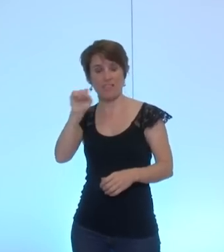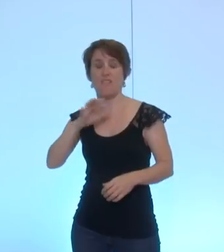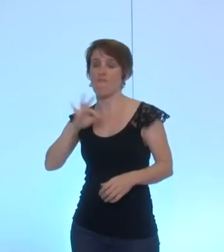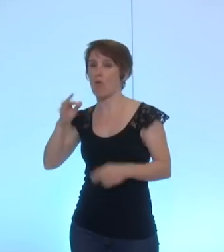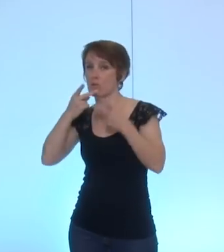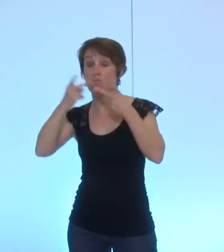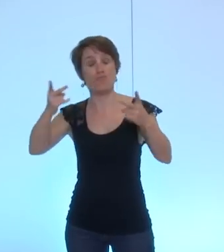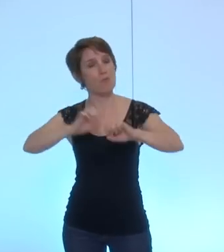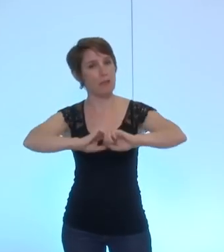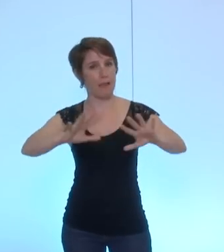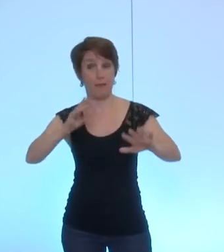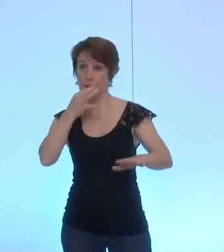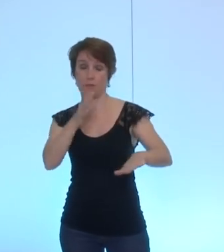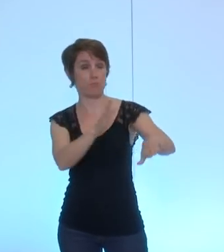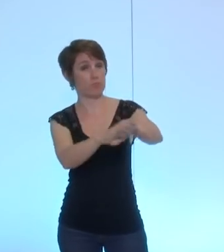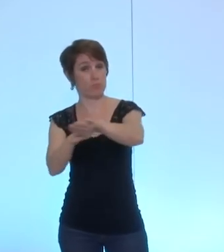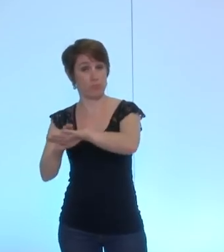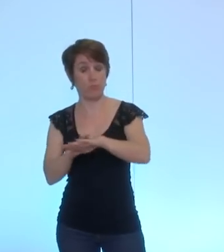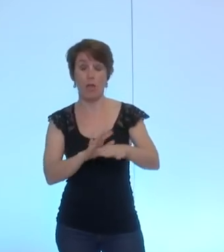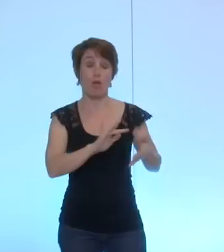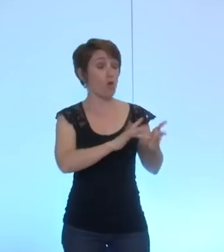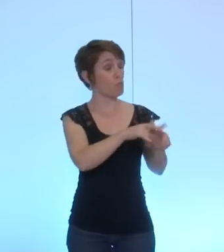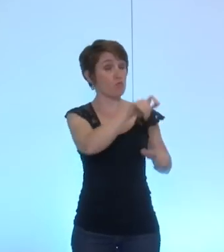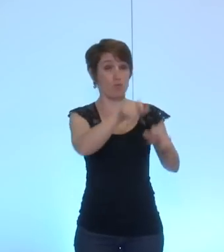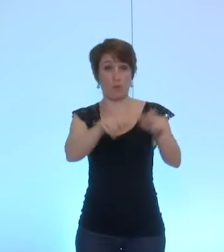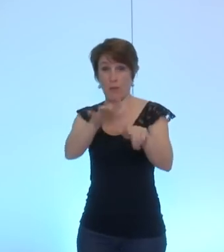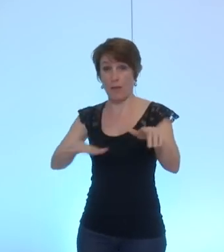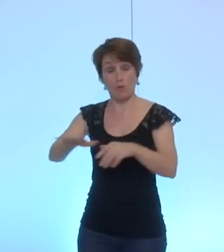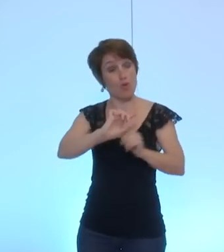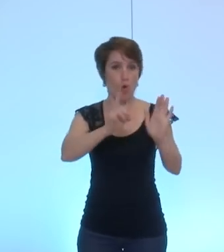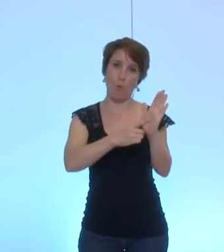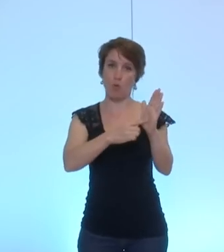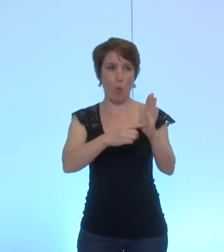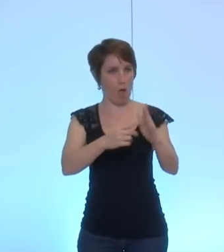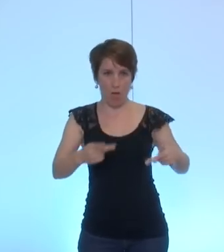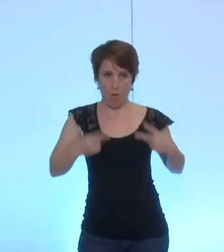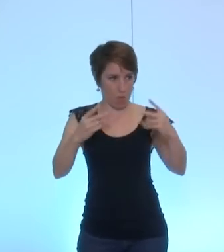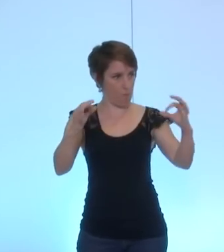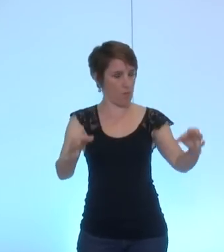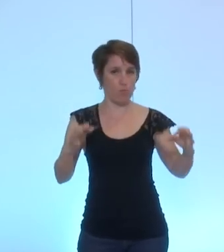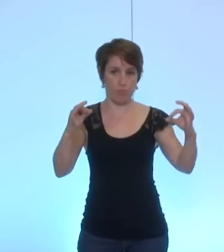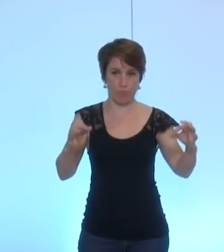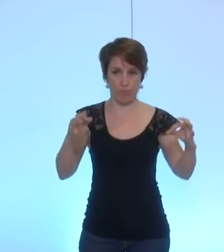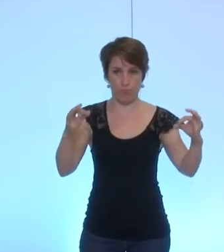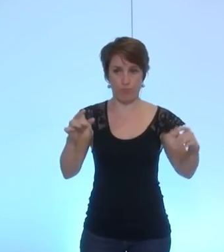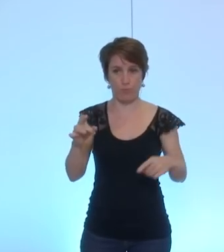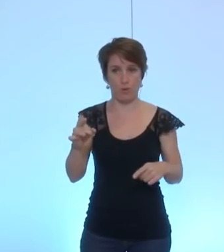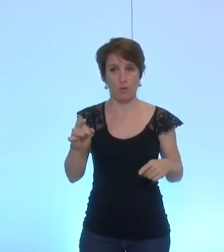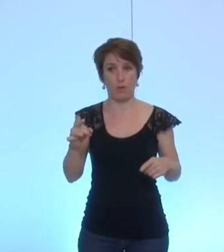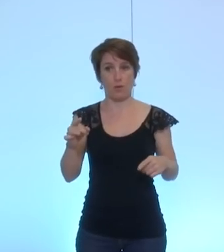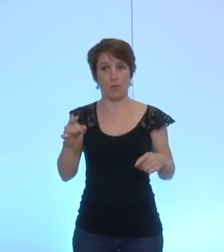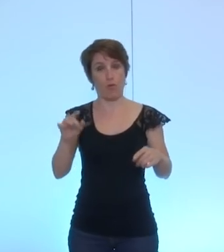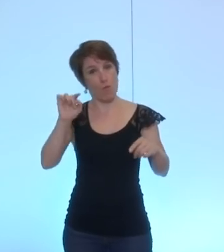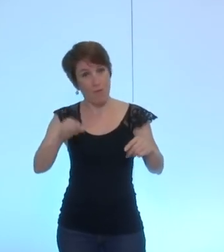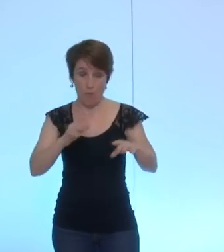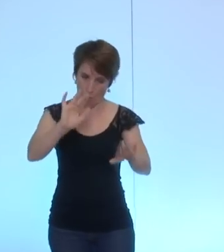reconnaissance le droit d'exister de ce qui reste à ce jour mais cela évoluera sans doute la seule démocratie parlementaire de la région soit